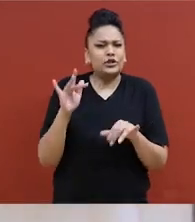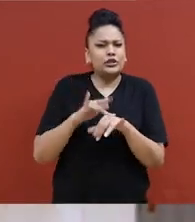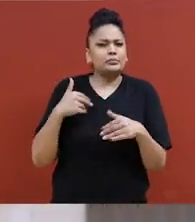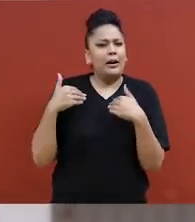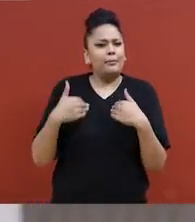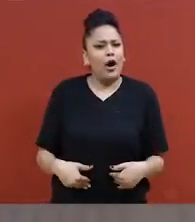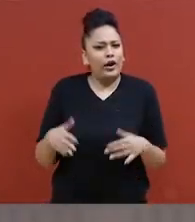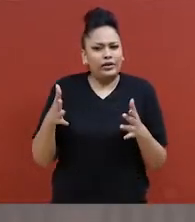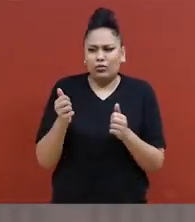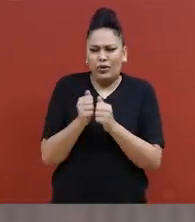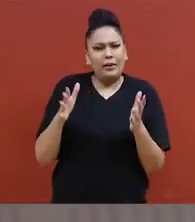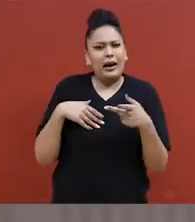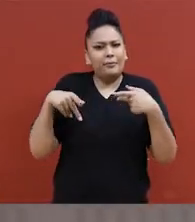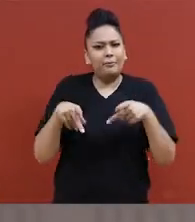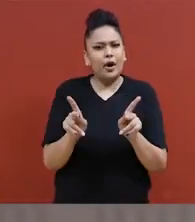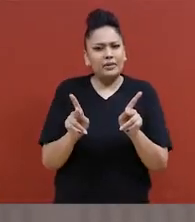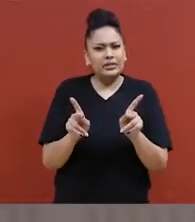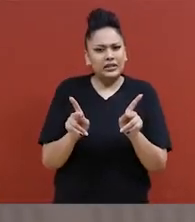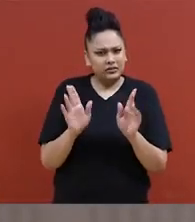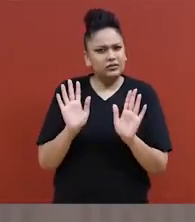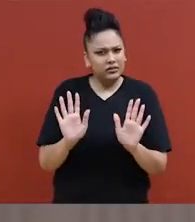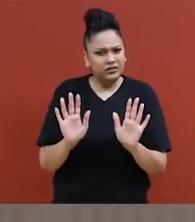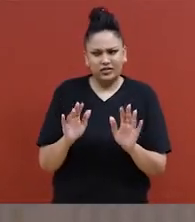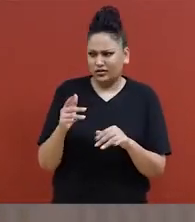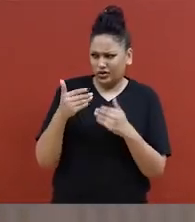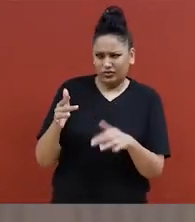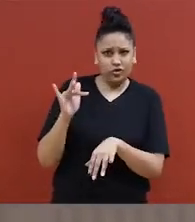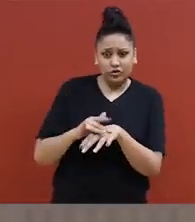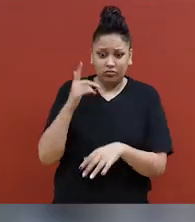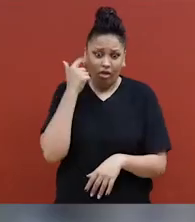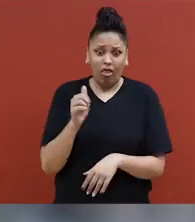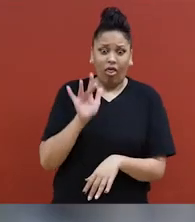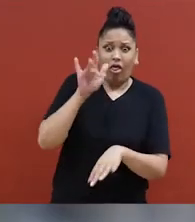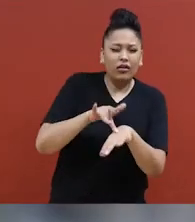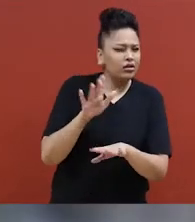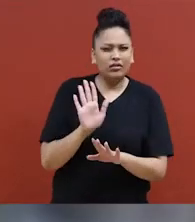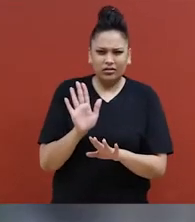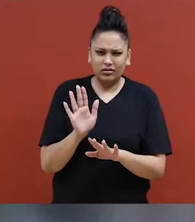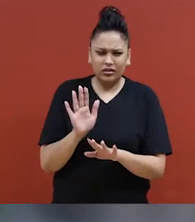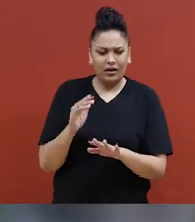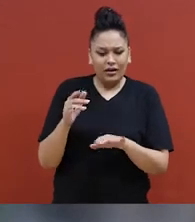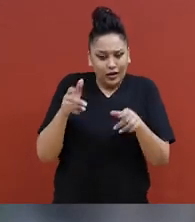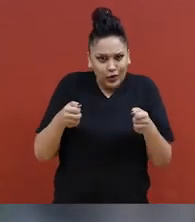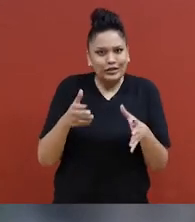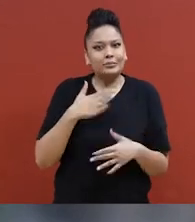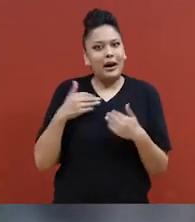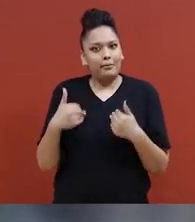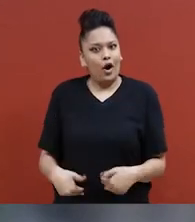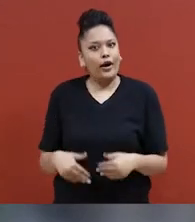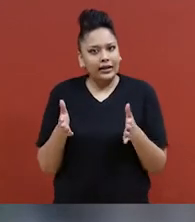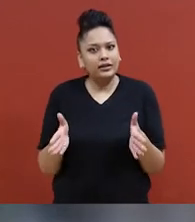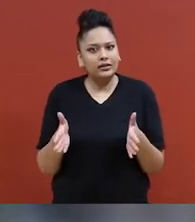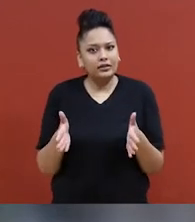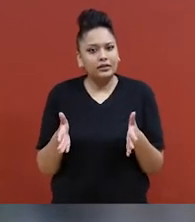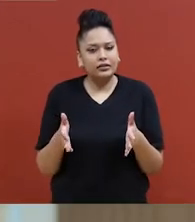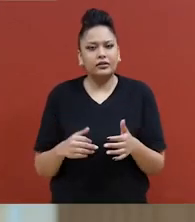sur mon épaule ou sur mon bras. Et je ne'ai pas donné la permission de me toucher. Je n'aime pas ça, ce n pas cool.